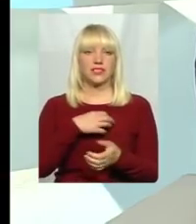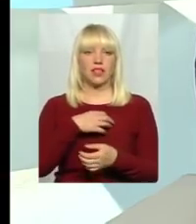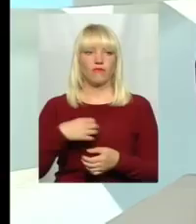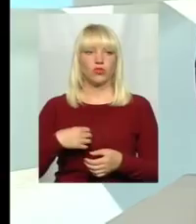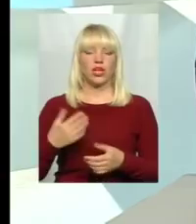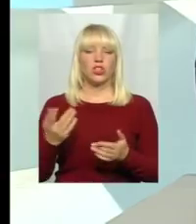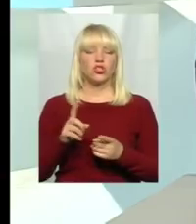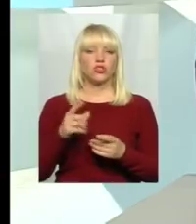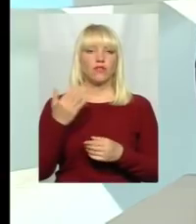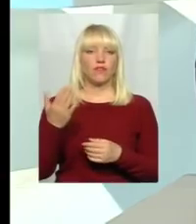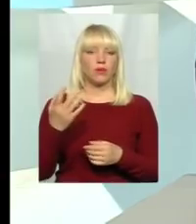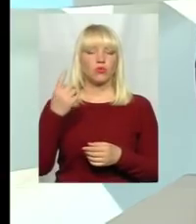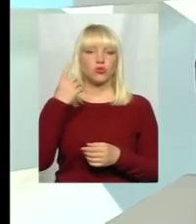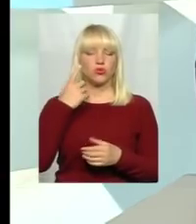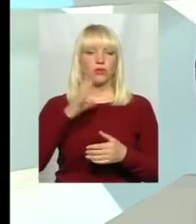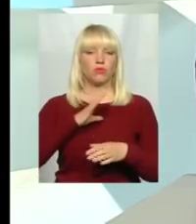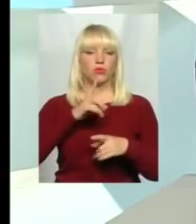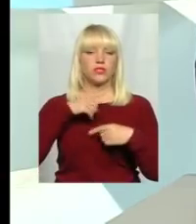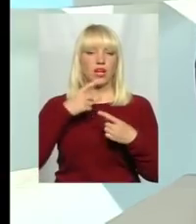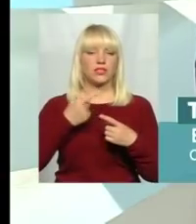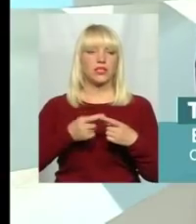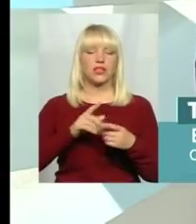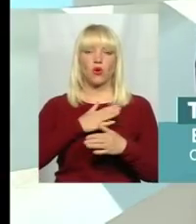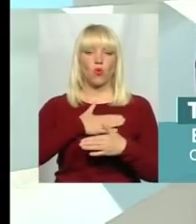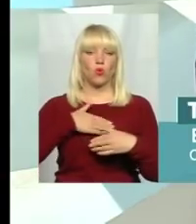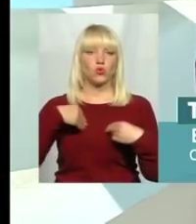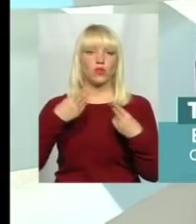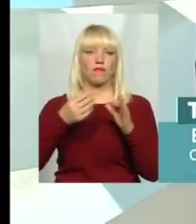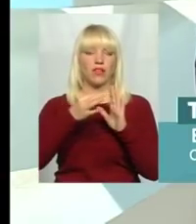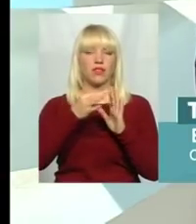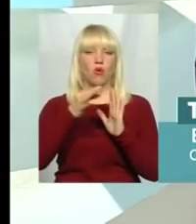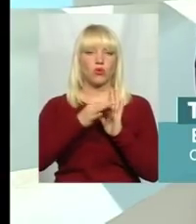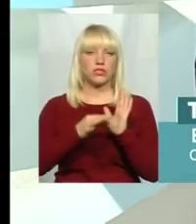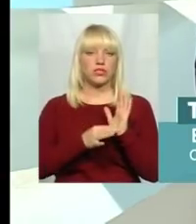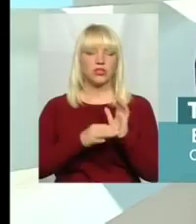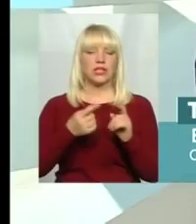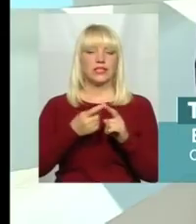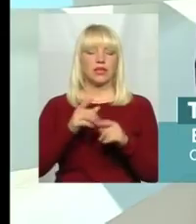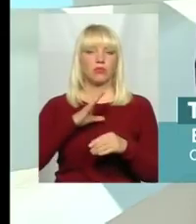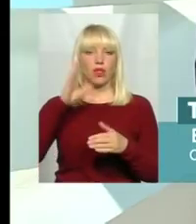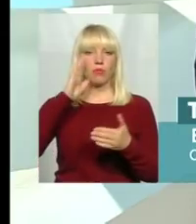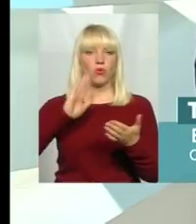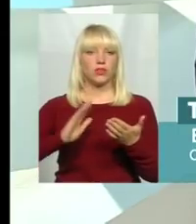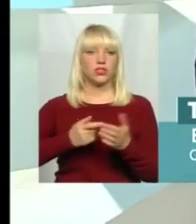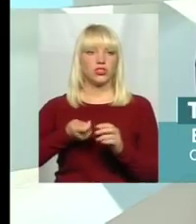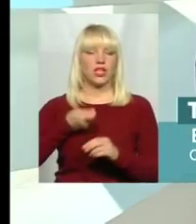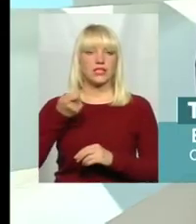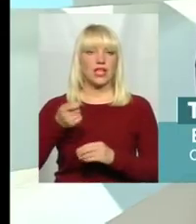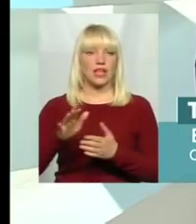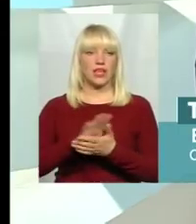Я теж не хочу давати оцінку, але хочу сказати, що це політична була така заява, тому що три роки суспільство